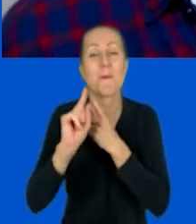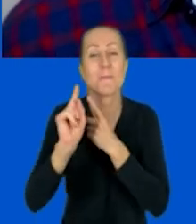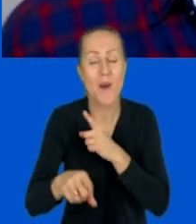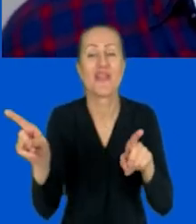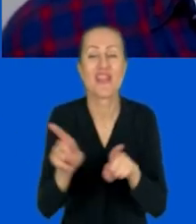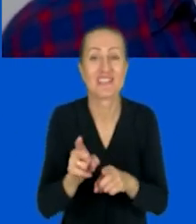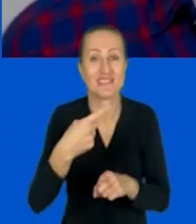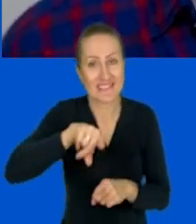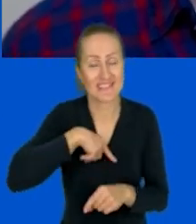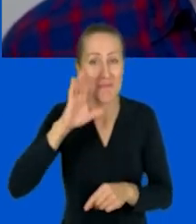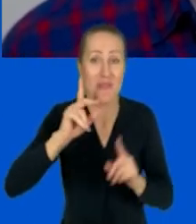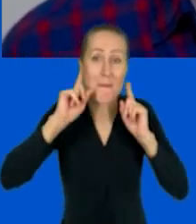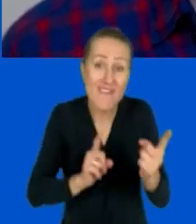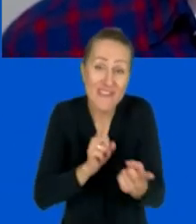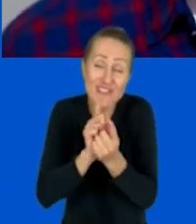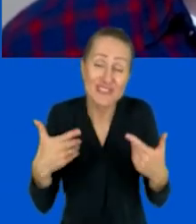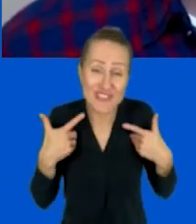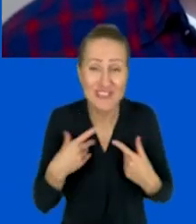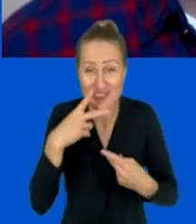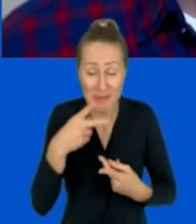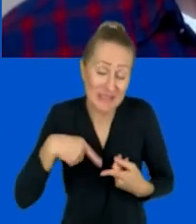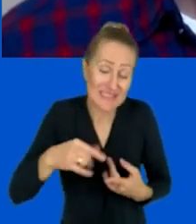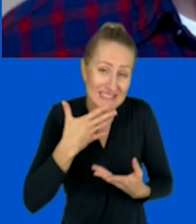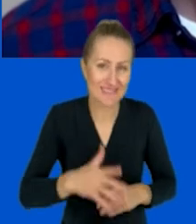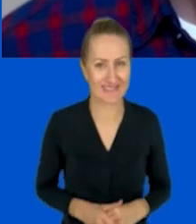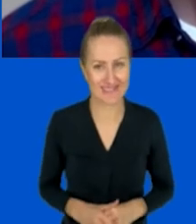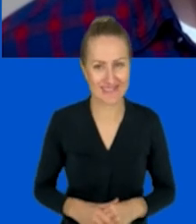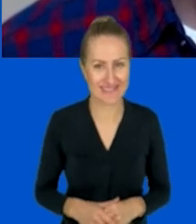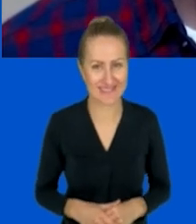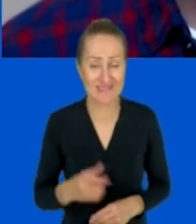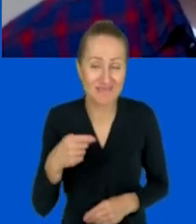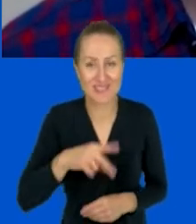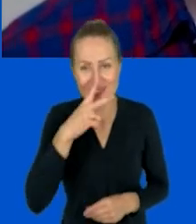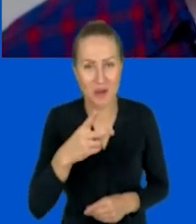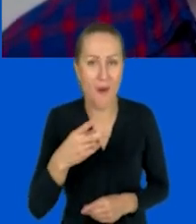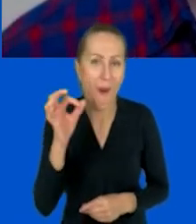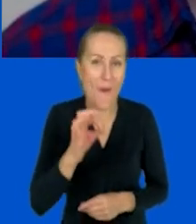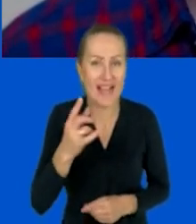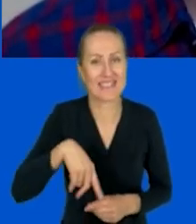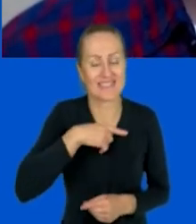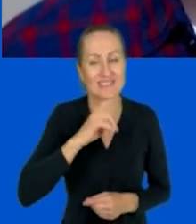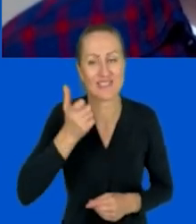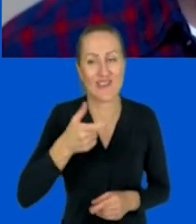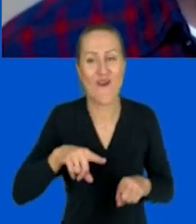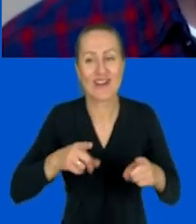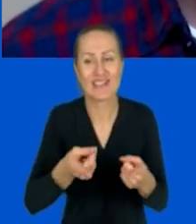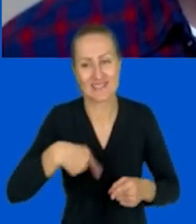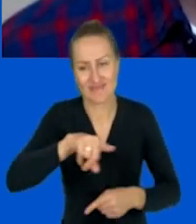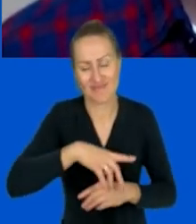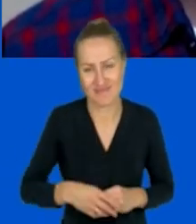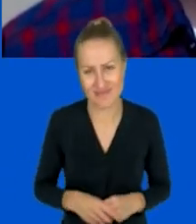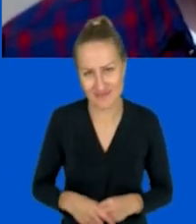że się zobaczymy w realu w Chłopce. Przy okazji wydarzeń organizowanych przez sektor.